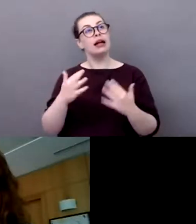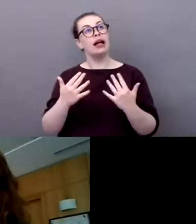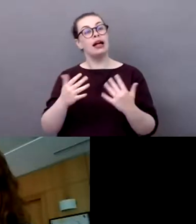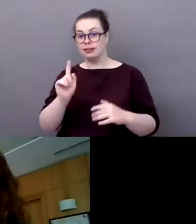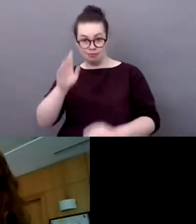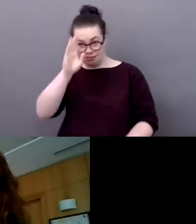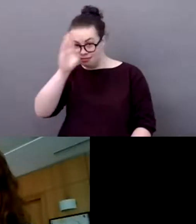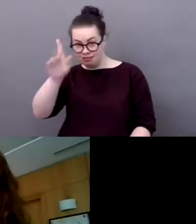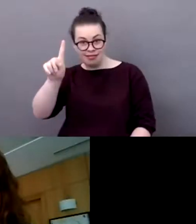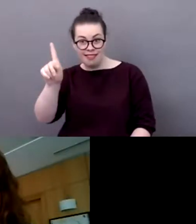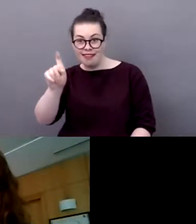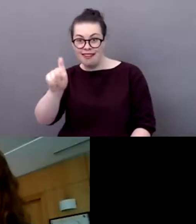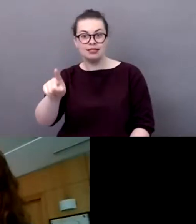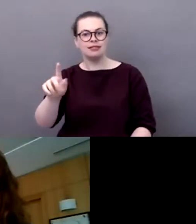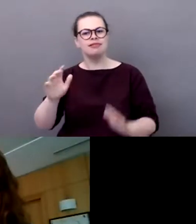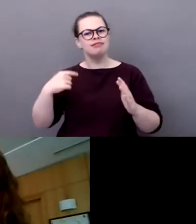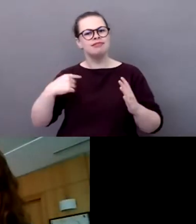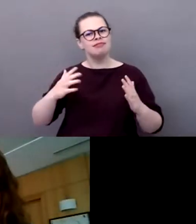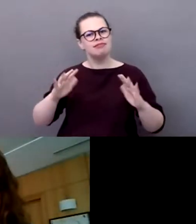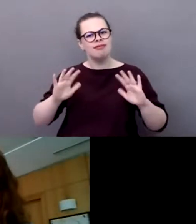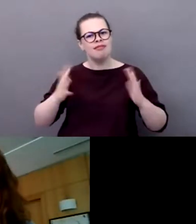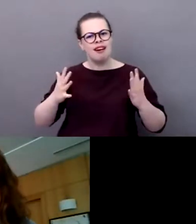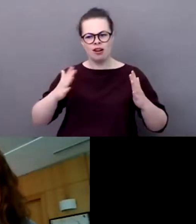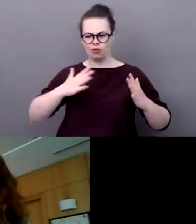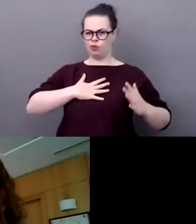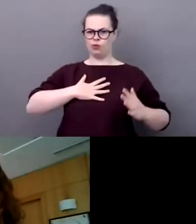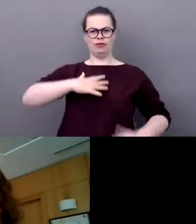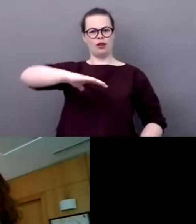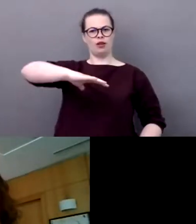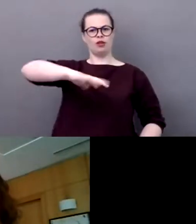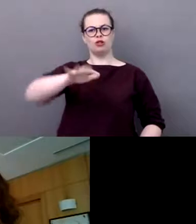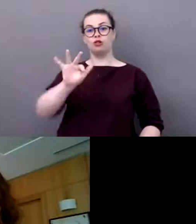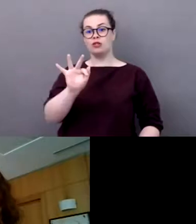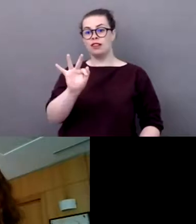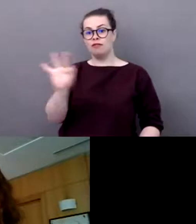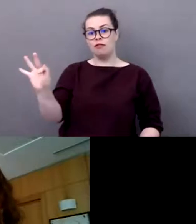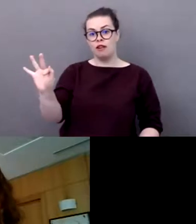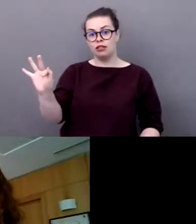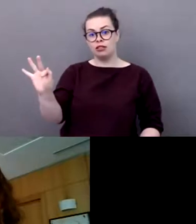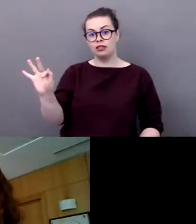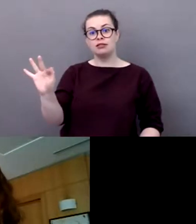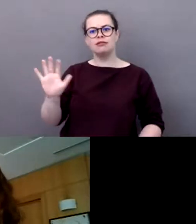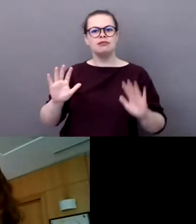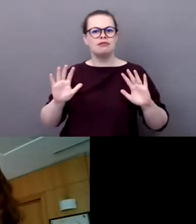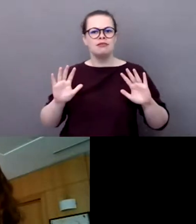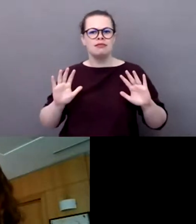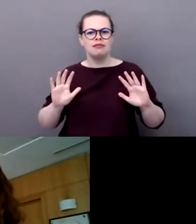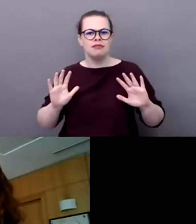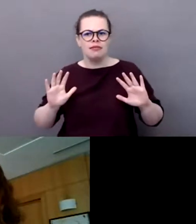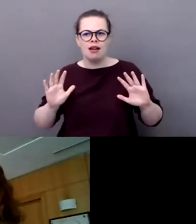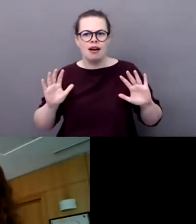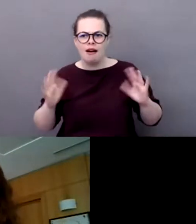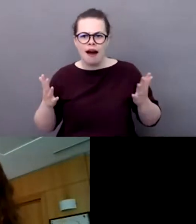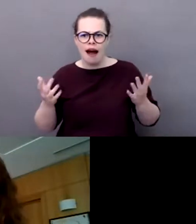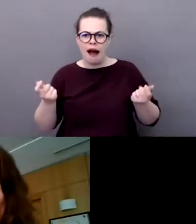appropriée cette thématique du sport vert et quelles actions ont été apportées en ce sens?